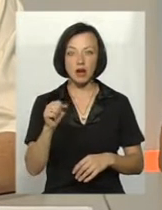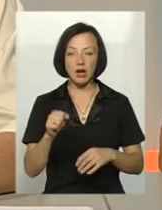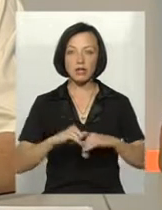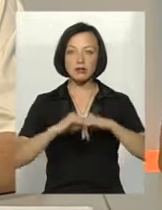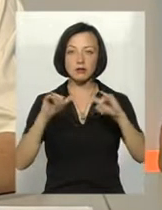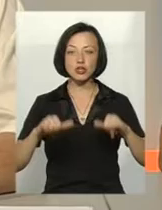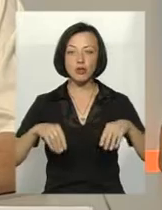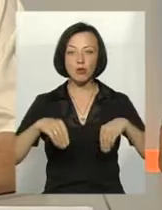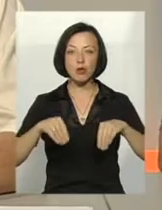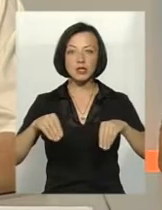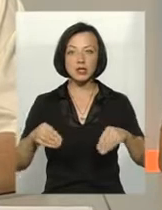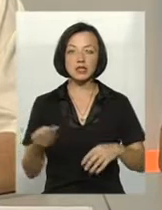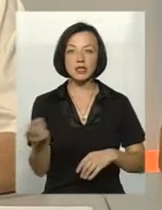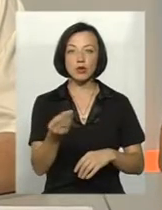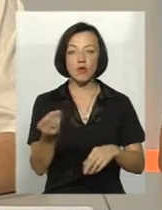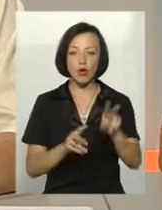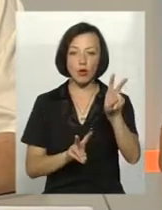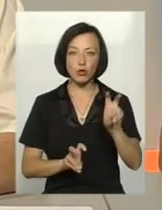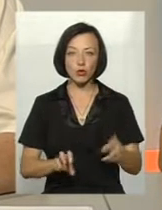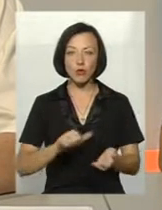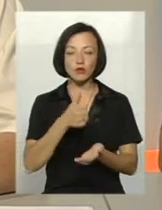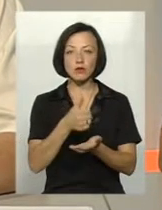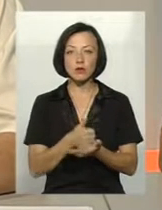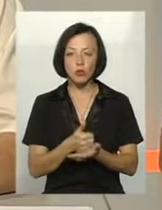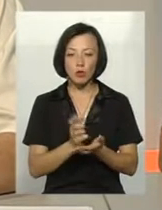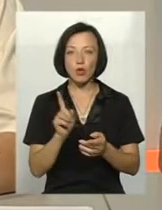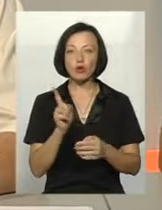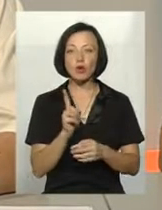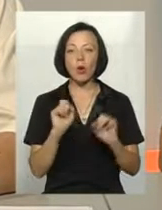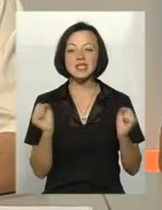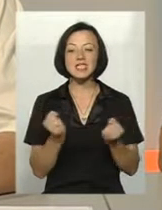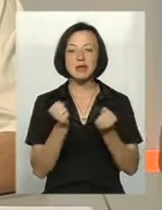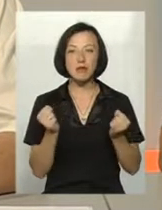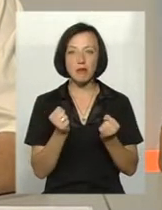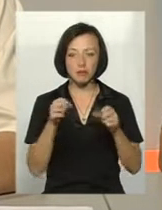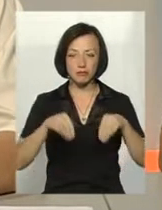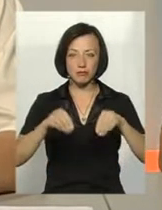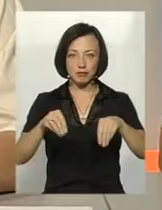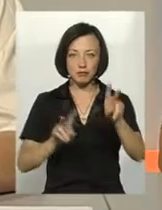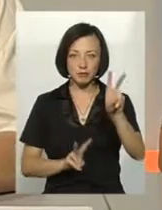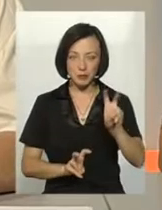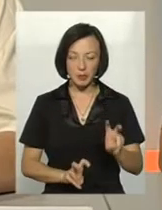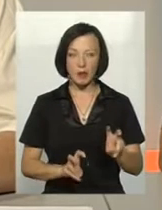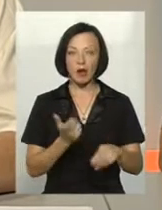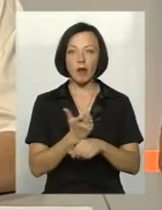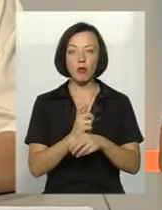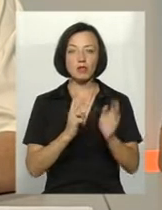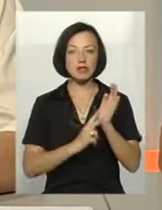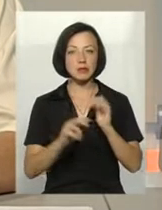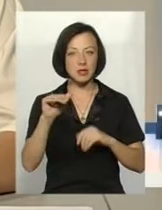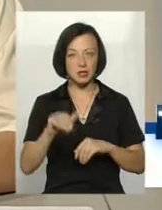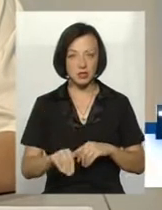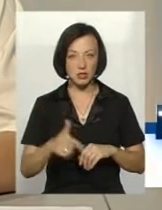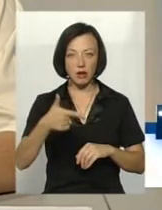посіви зернових культур, в основному за рахунок озимих. На понад 70 тисяч